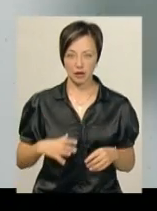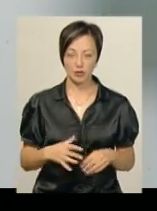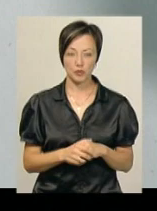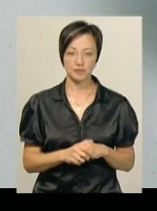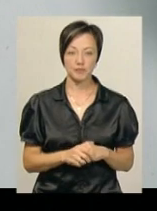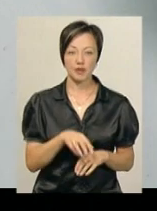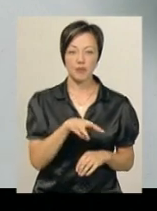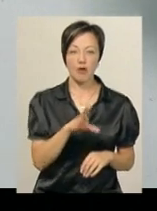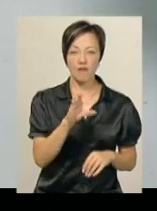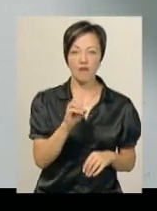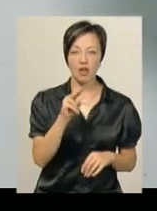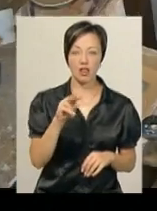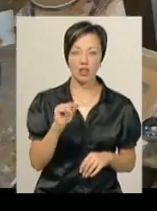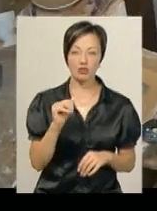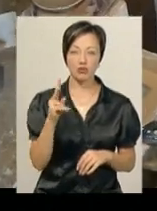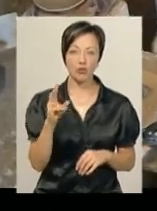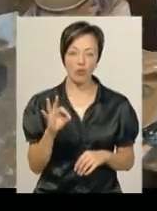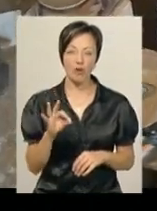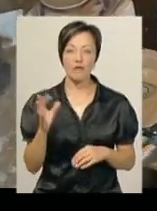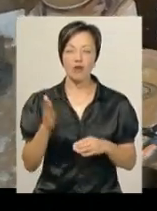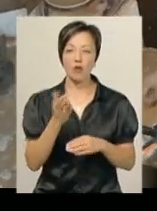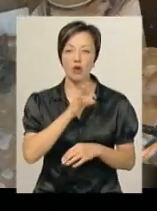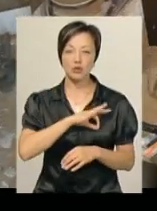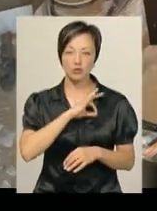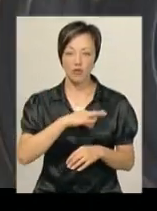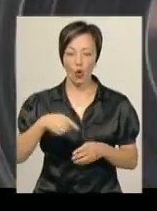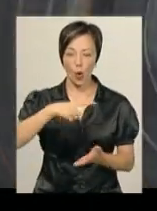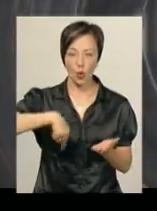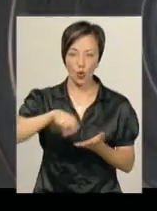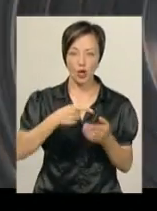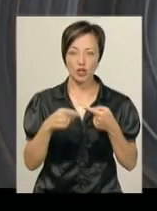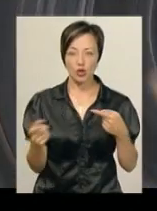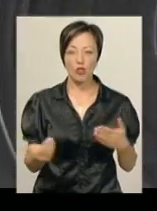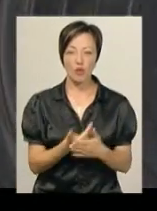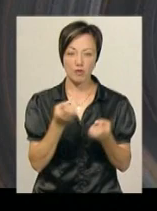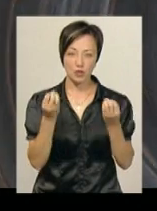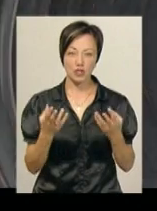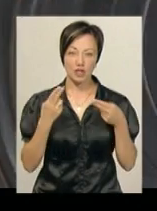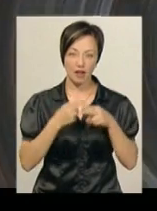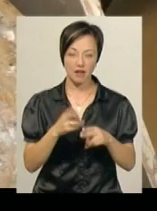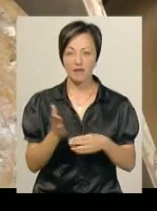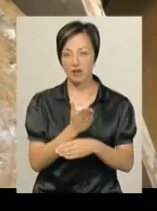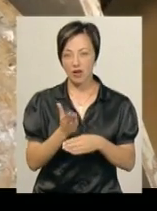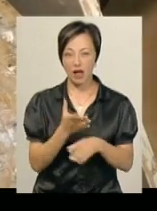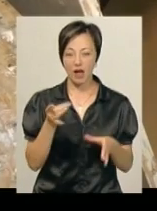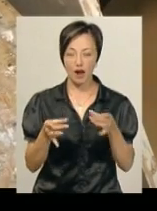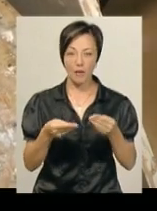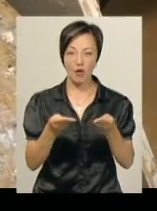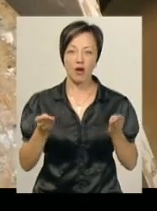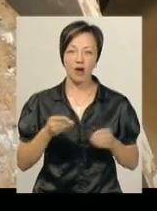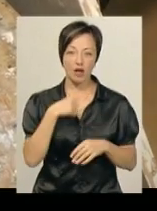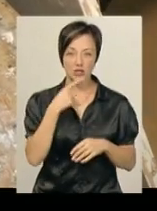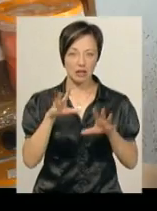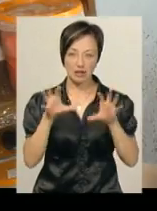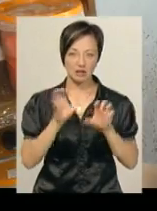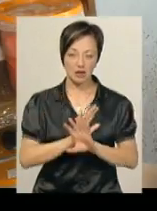Микола Величко для виробництва глиняних виробів використовує гончарний круг. Інші новітні і простіші техніки виготовлення кераміки гончар, каже, не